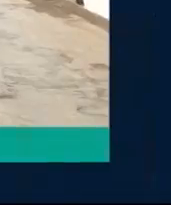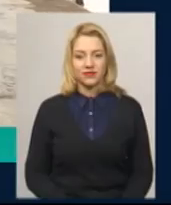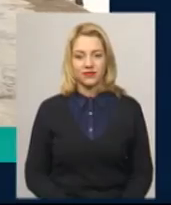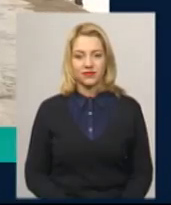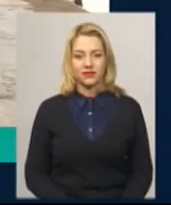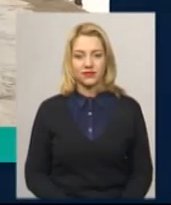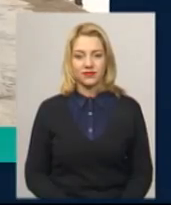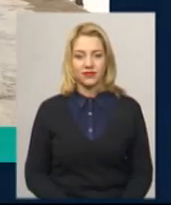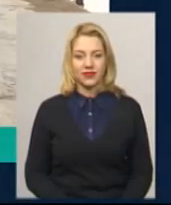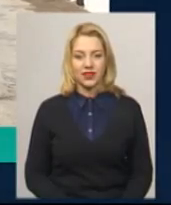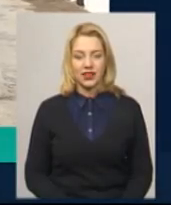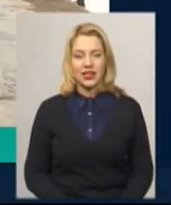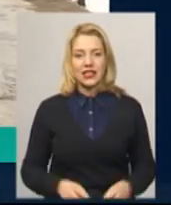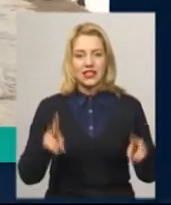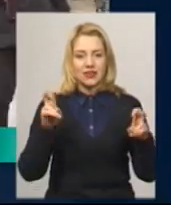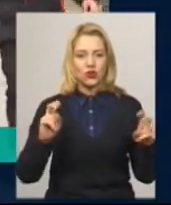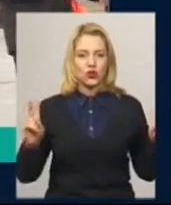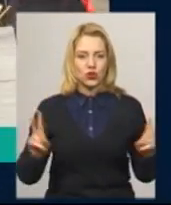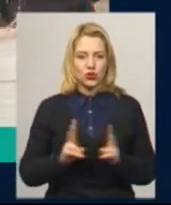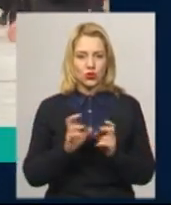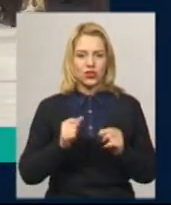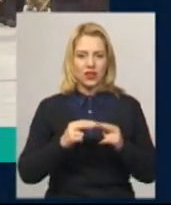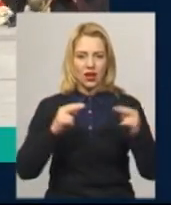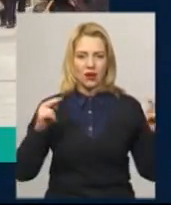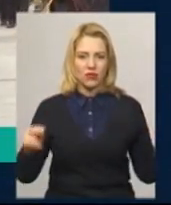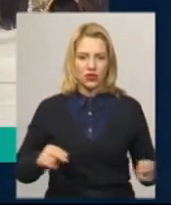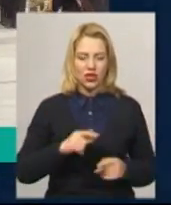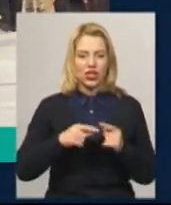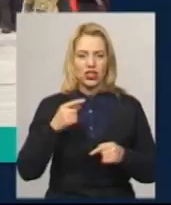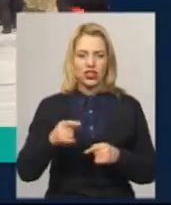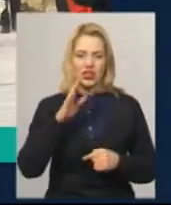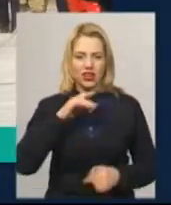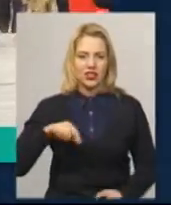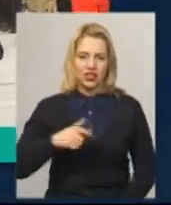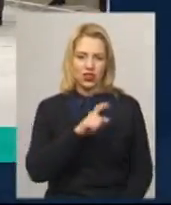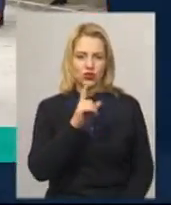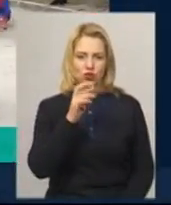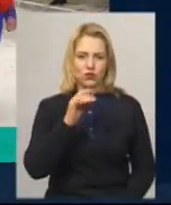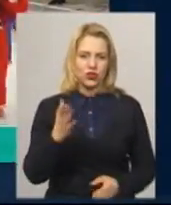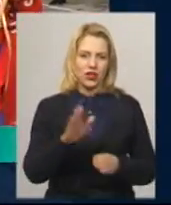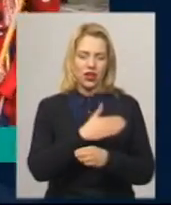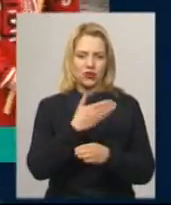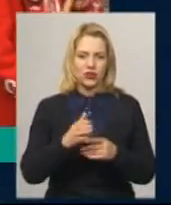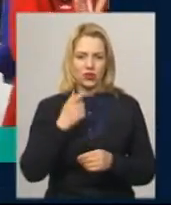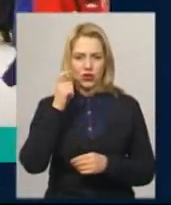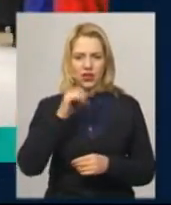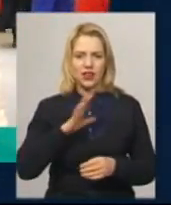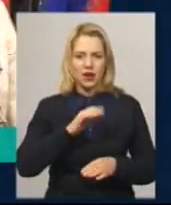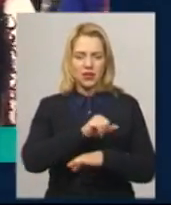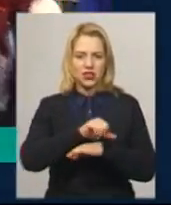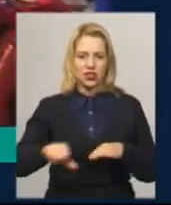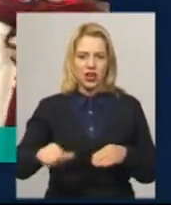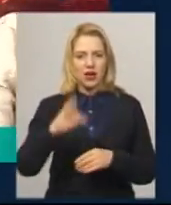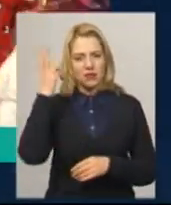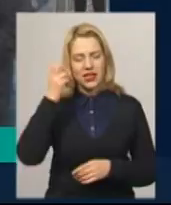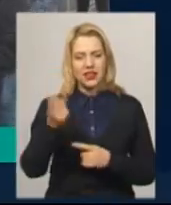Музика Символічна зустріч на мосту через річку Збруч, яка раніше розділяла частини України, сьогодні відбулася на межі Хмельницької та